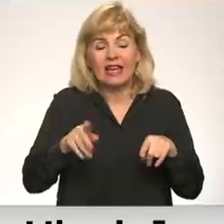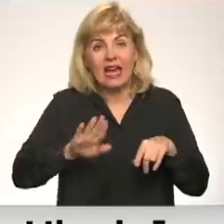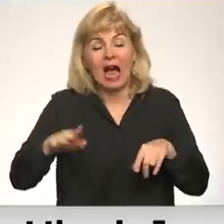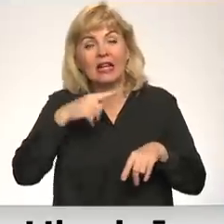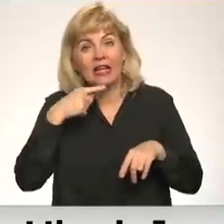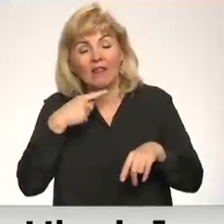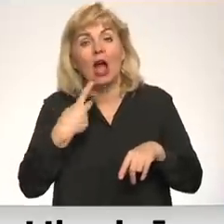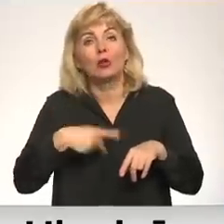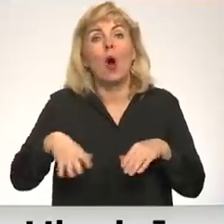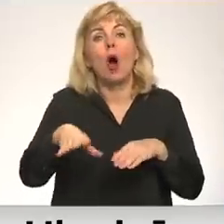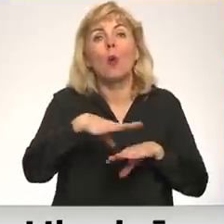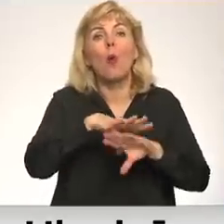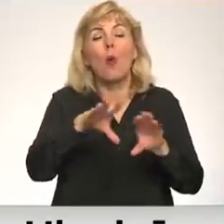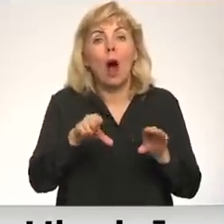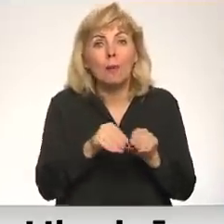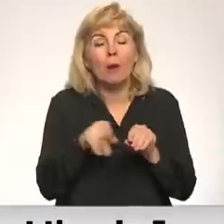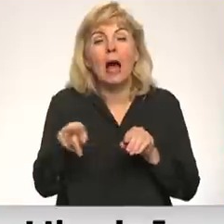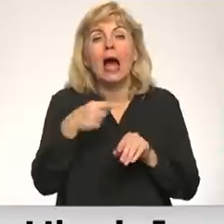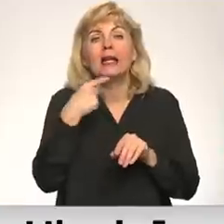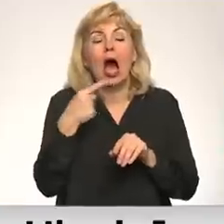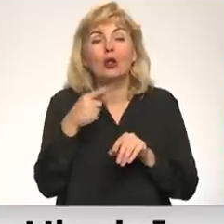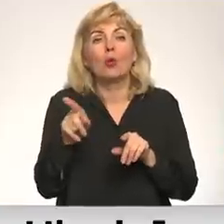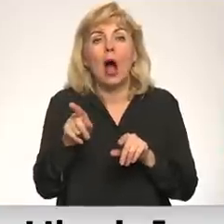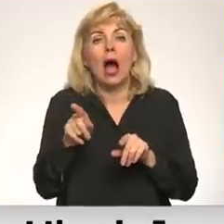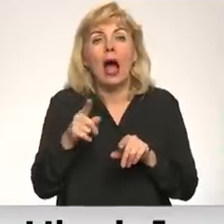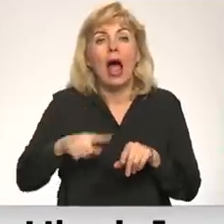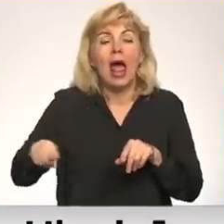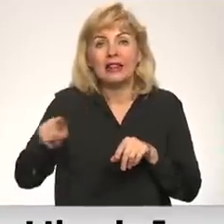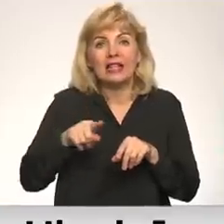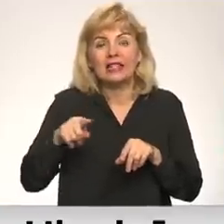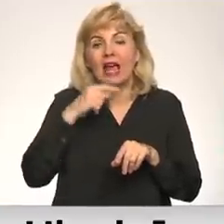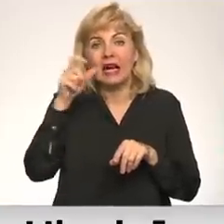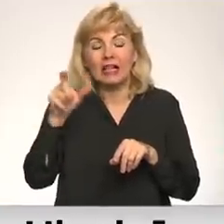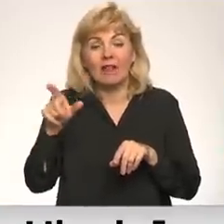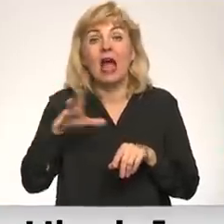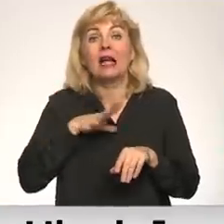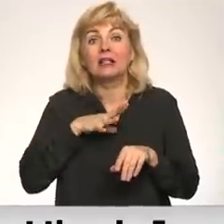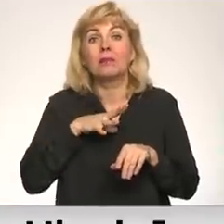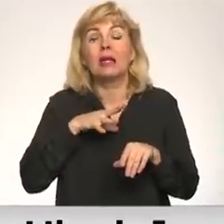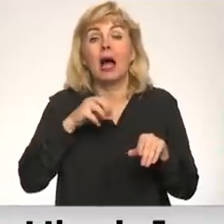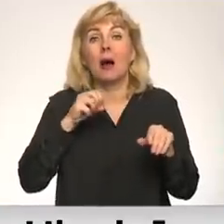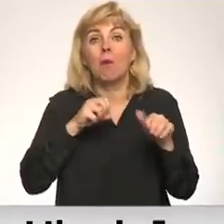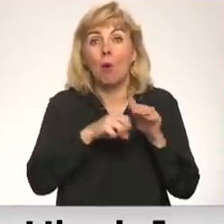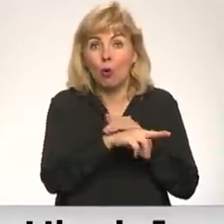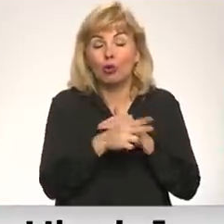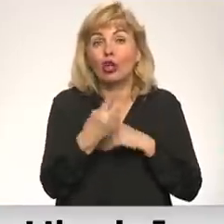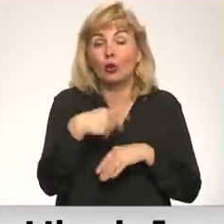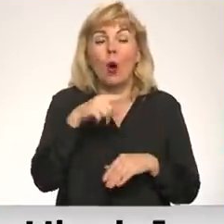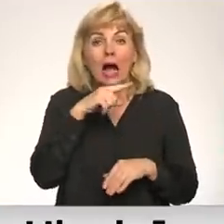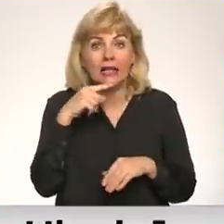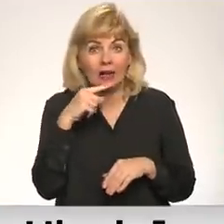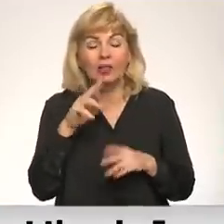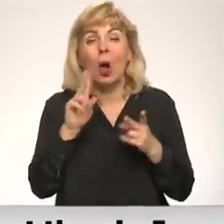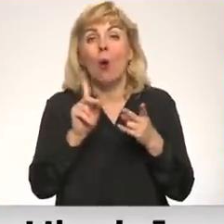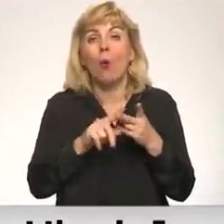jāmēģina runāt ar šiem etniskajiem Krieviem, kas ir bēguši no Krievijas pirmkārt. Otkārt ir jāatrot